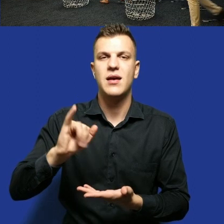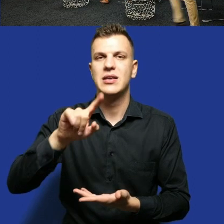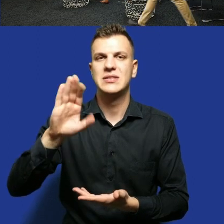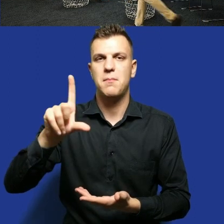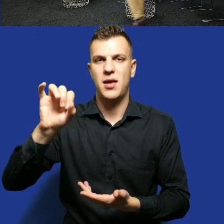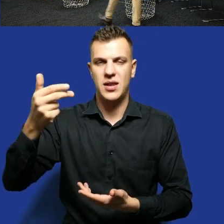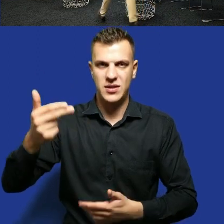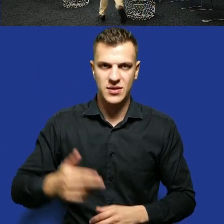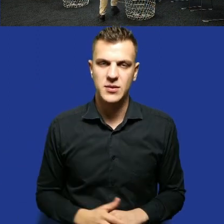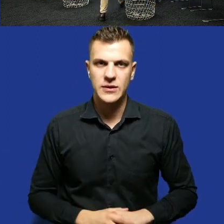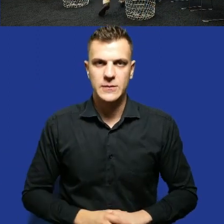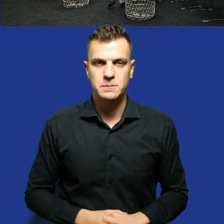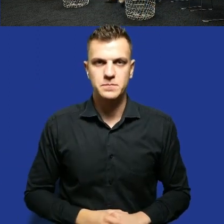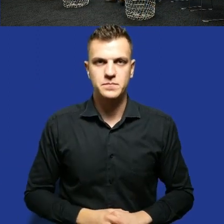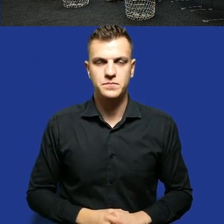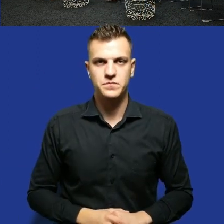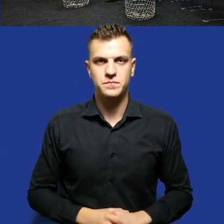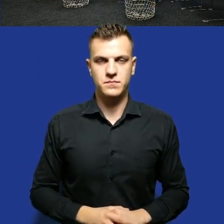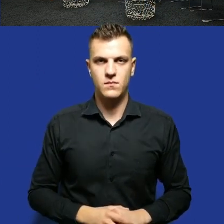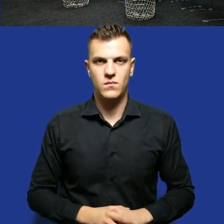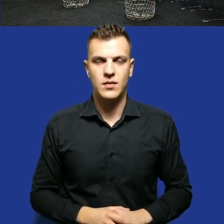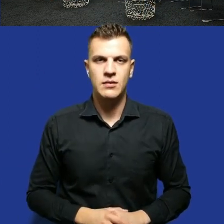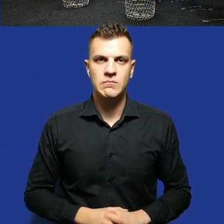Dziękuję bardzo.